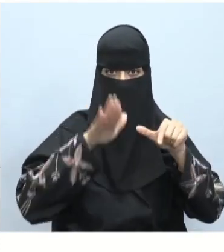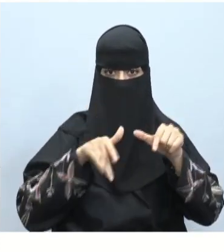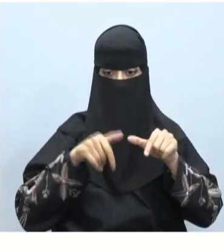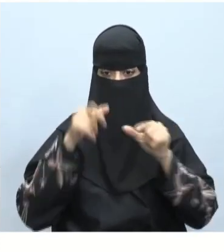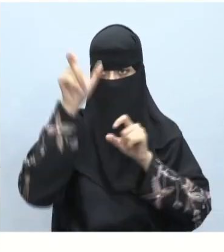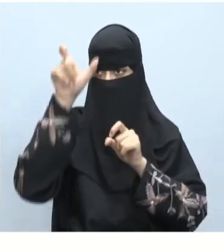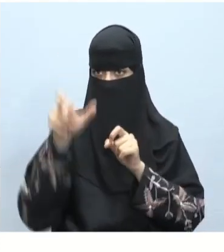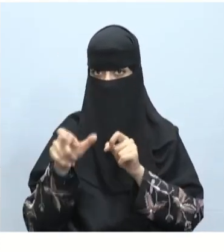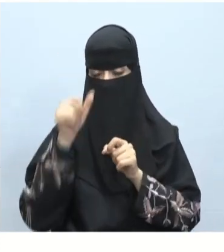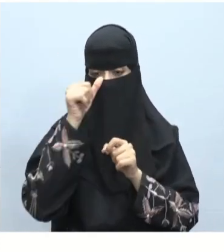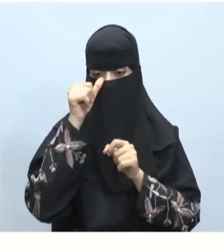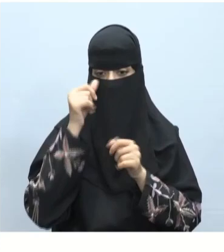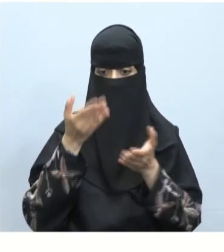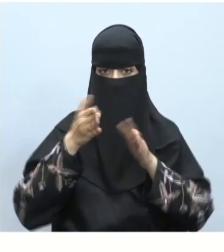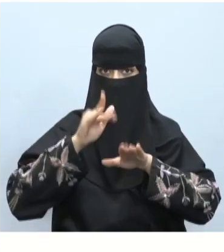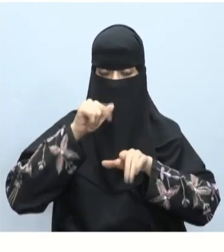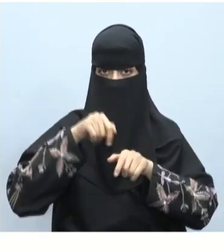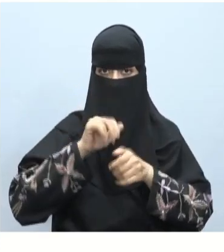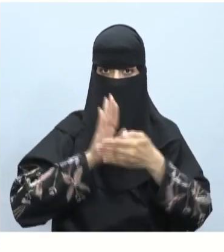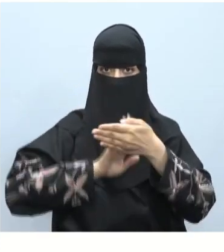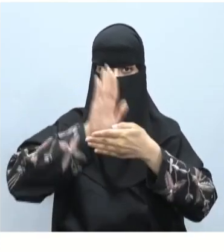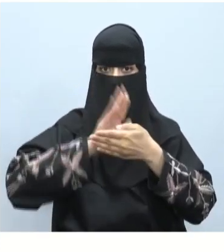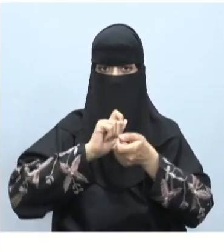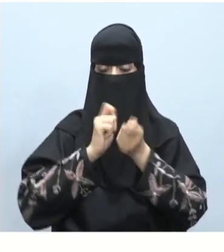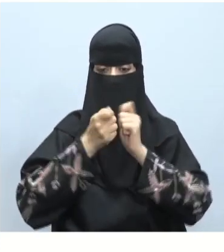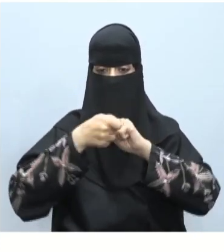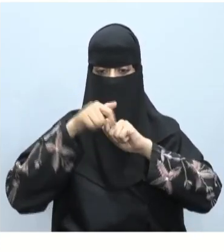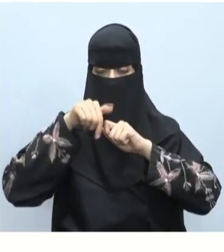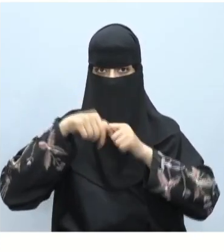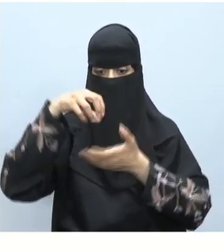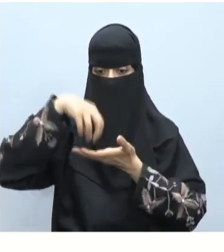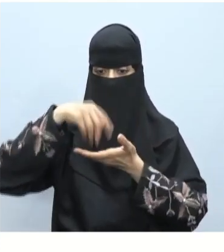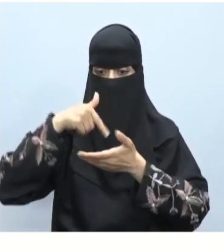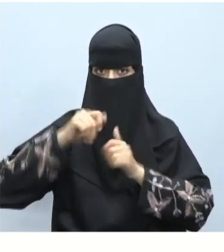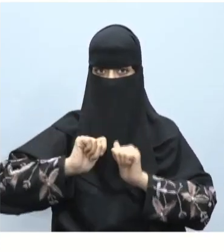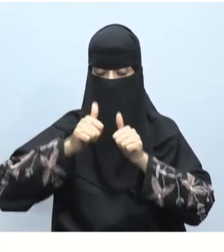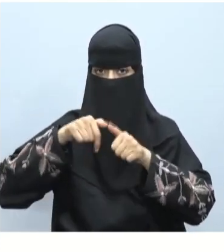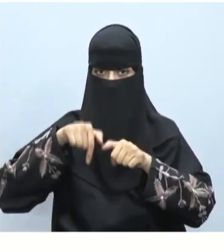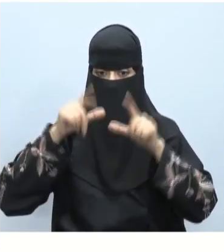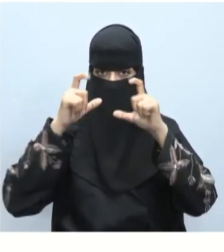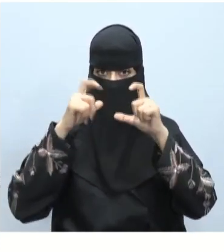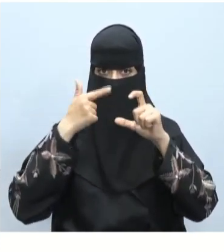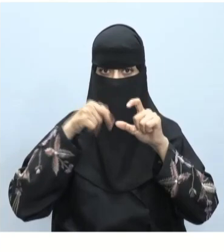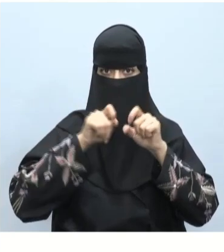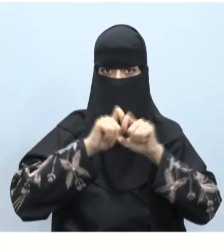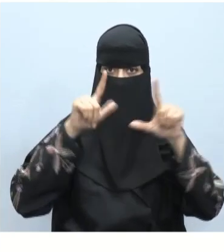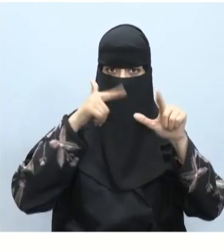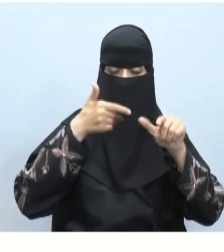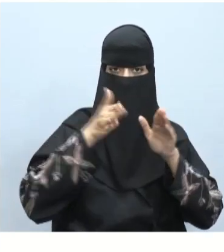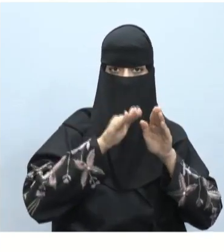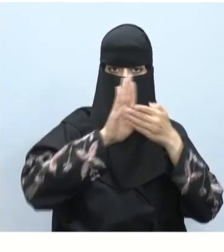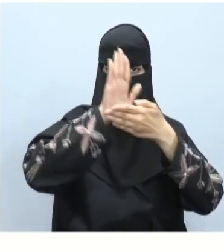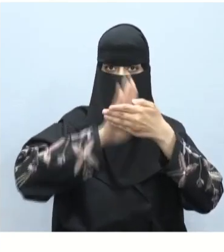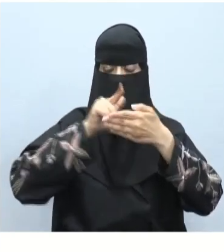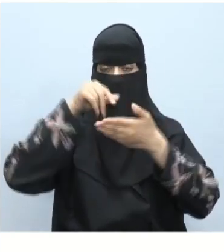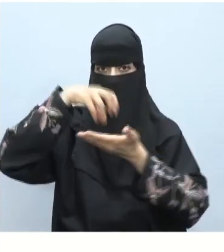القائمة كذلك في خلفية الموقع ذكرنا أنك تستطيع تغيير الصور الظاهرة على صفحات